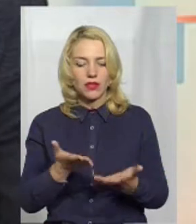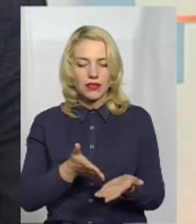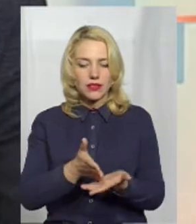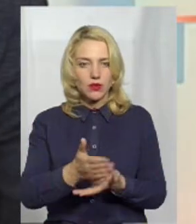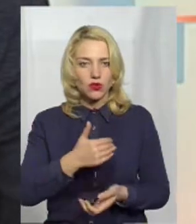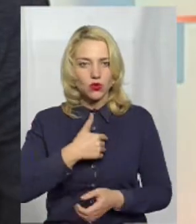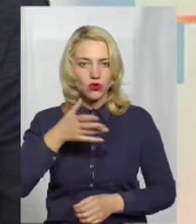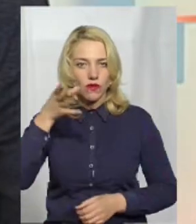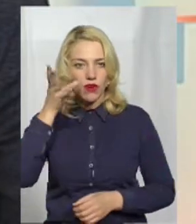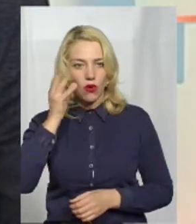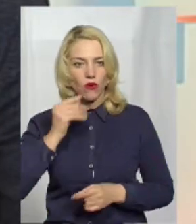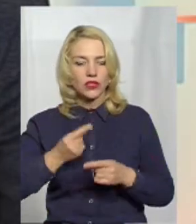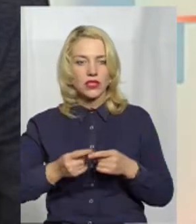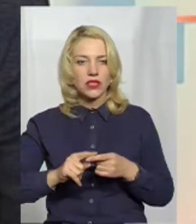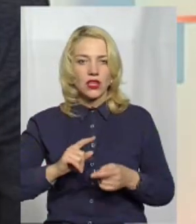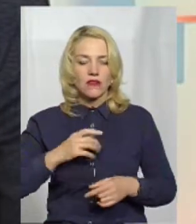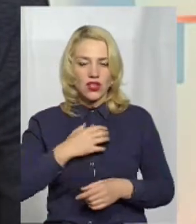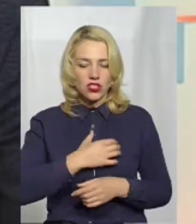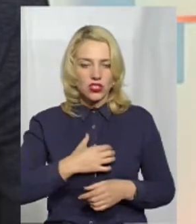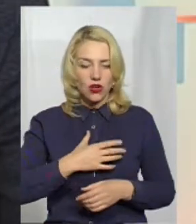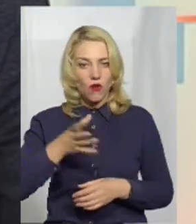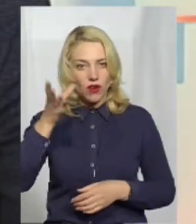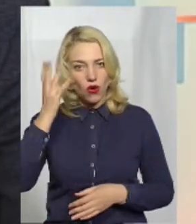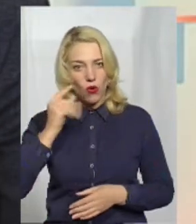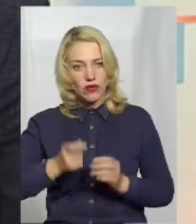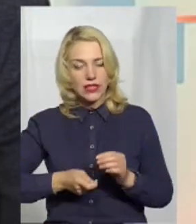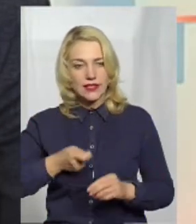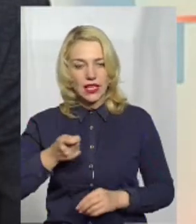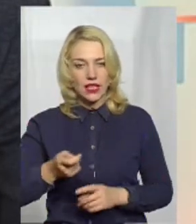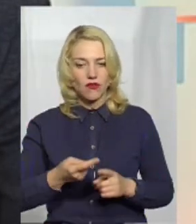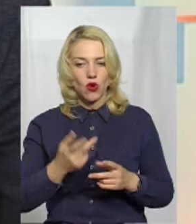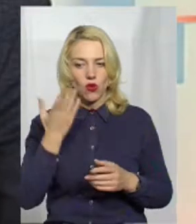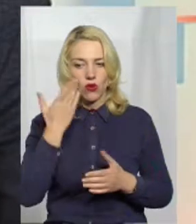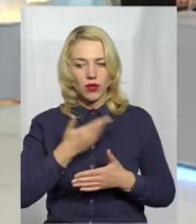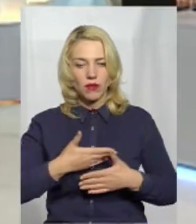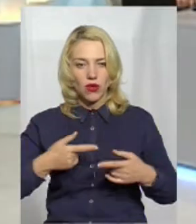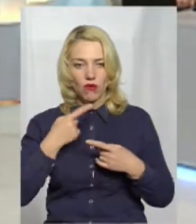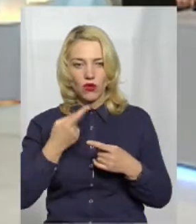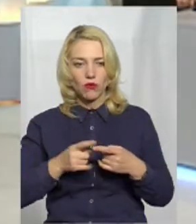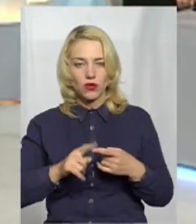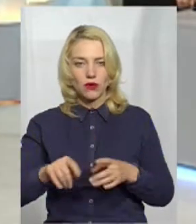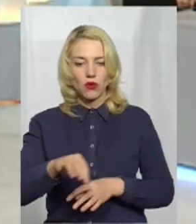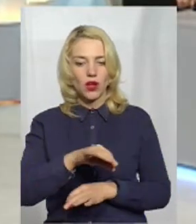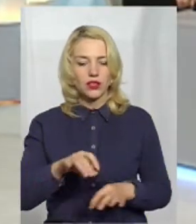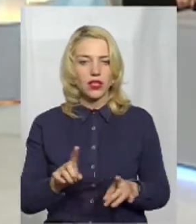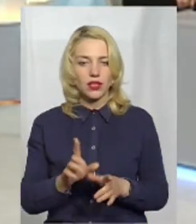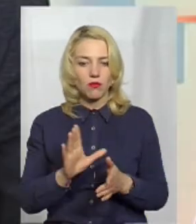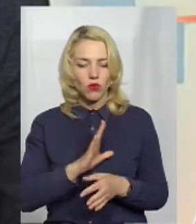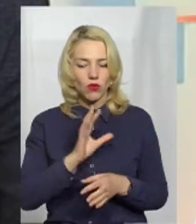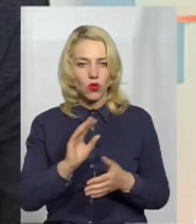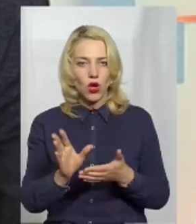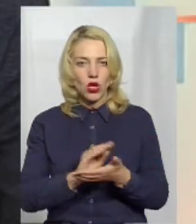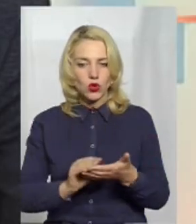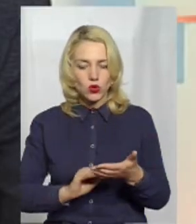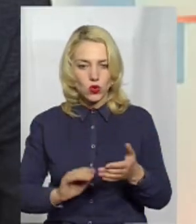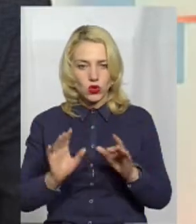враховувати. І це дуже важливо враховувати в заявках. Коли ми говоримо про подібні проєкти, якось був в сюжеті, дійсно, є